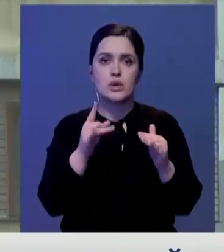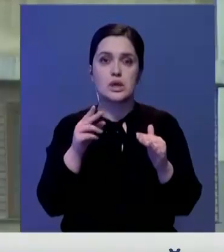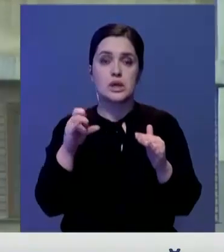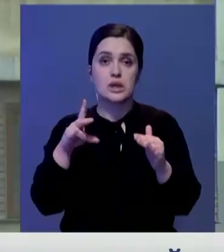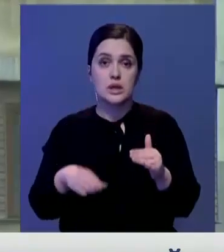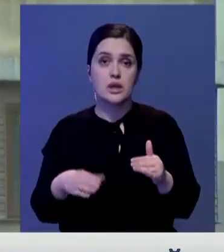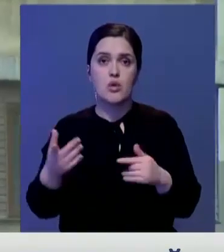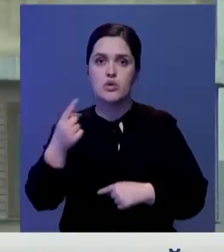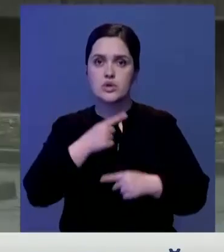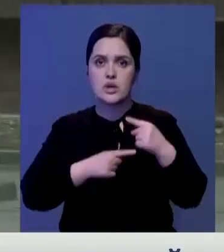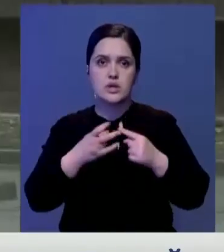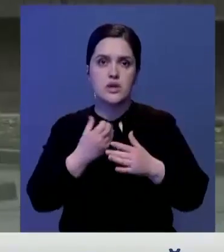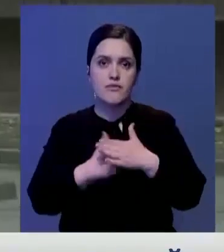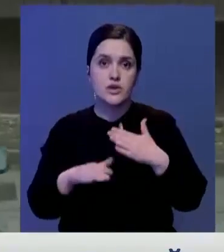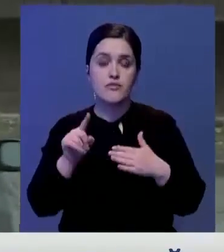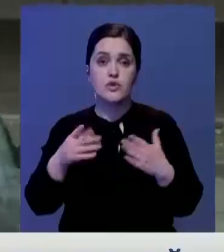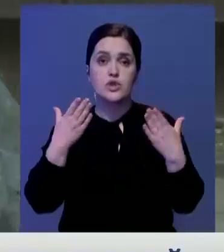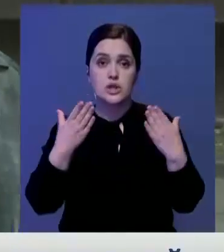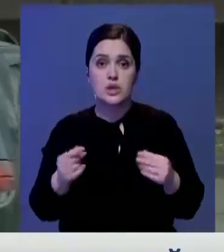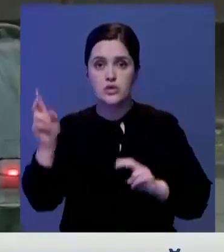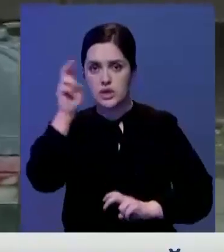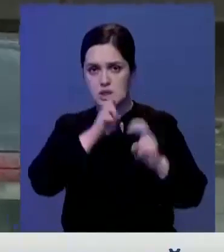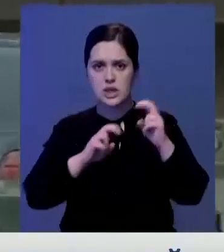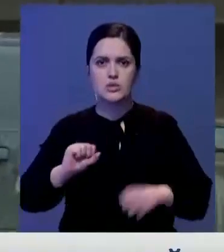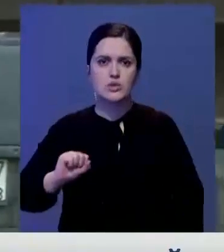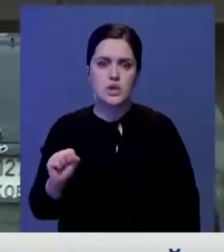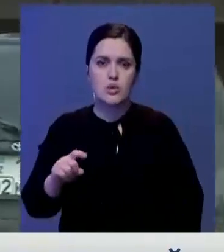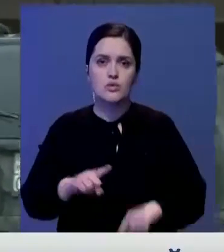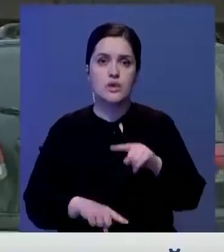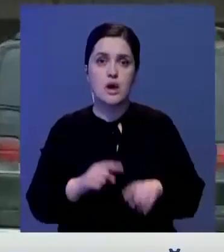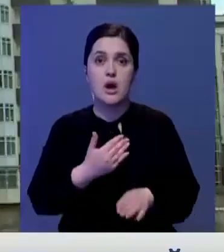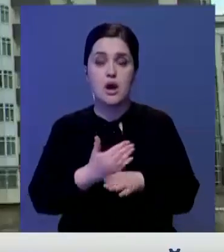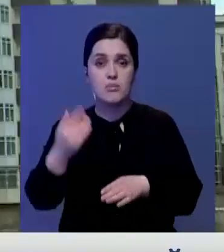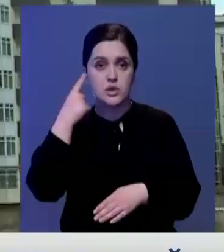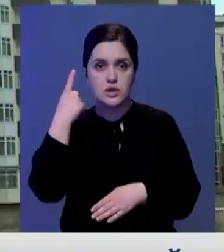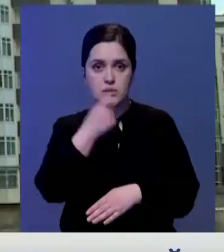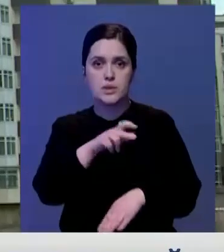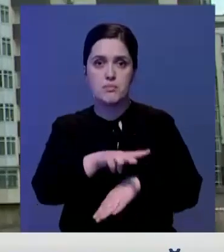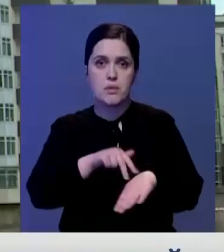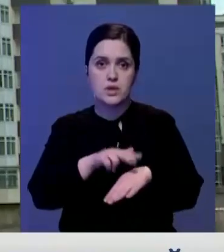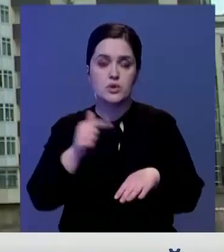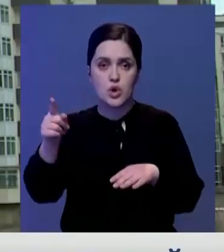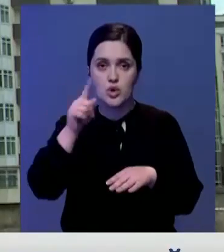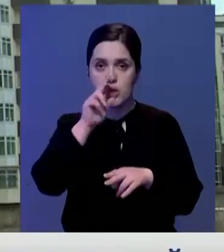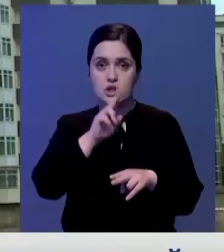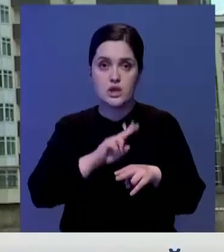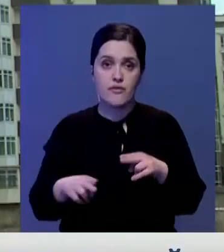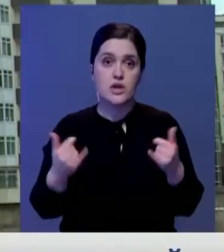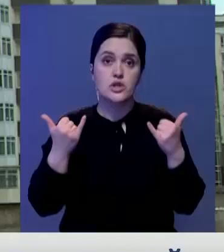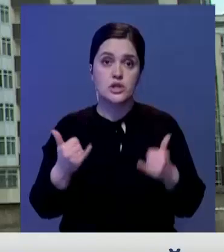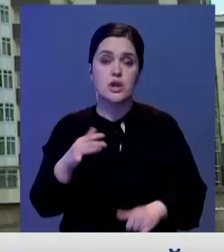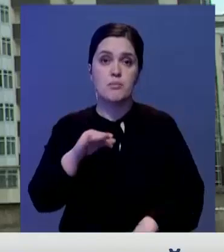И живой оттуда уже не вышло. В тот же день ее стали искать друзья и родственники, а позже сообщили в полицию об ее